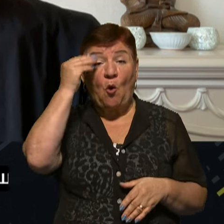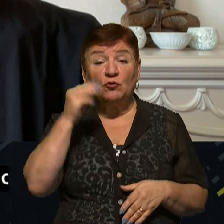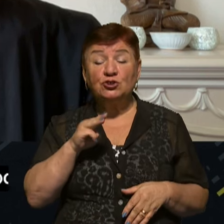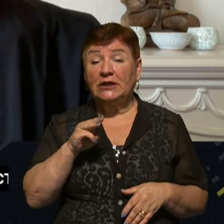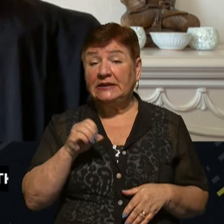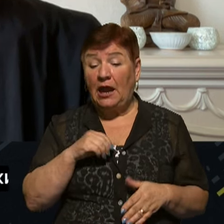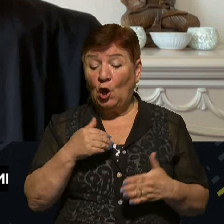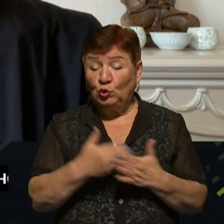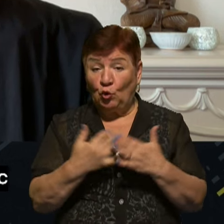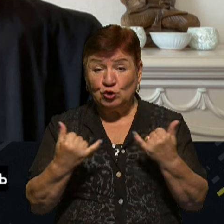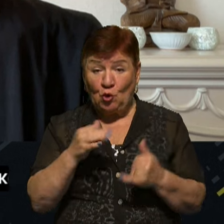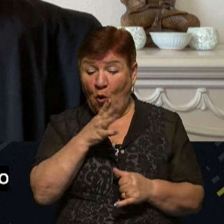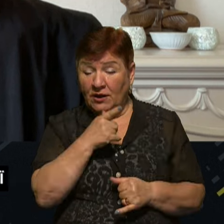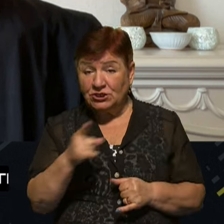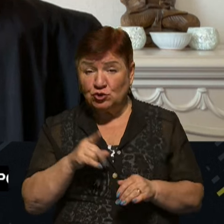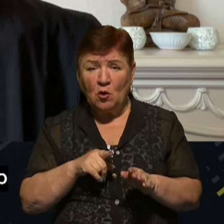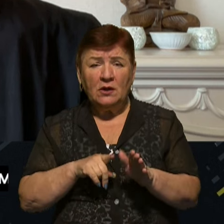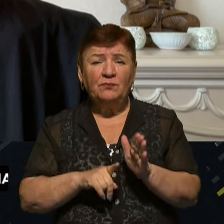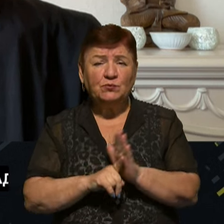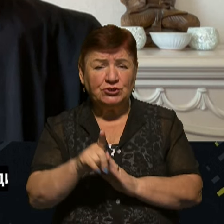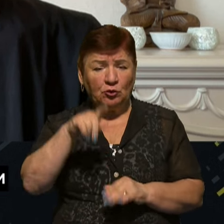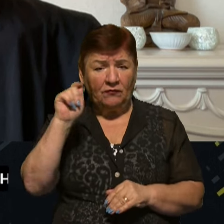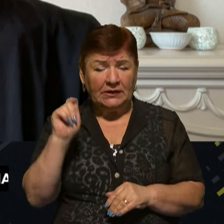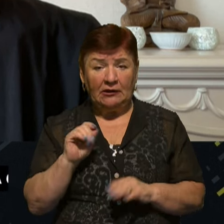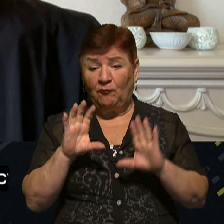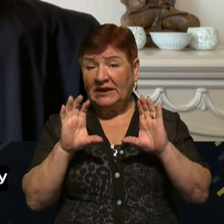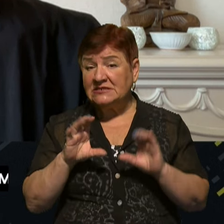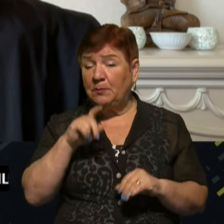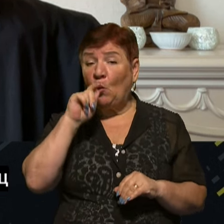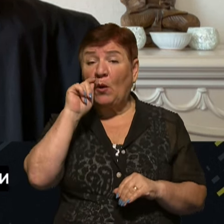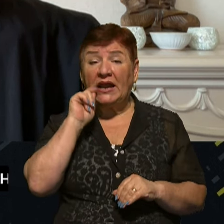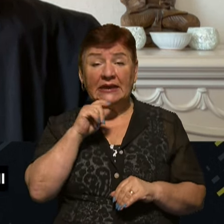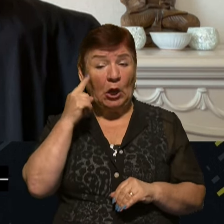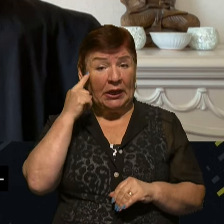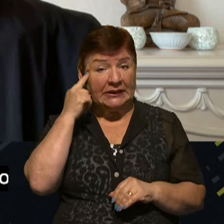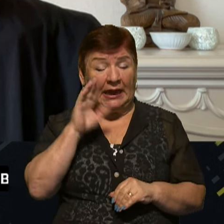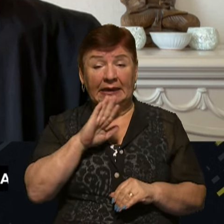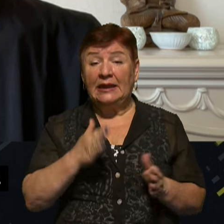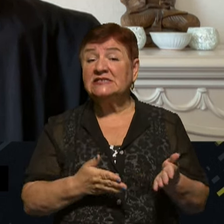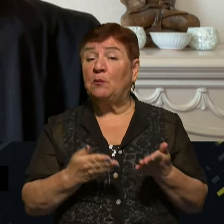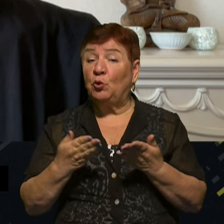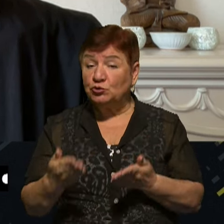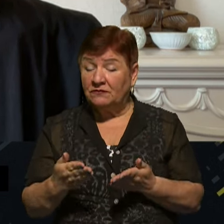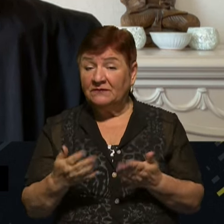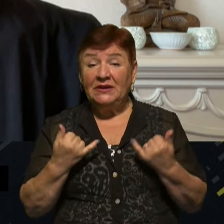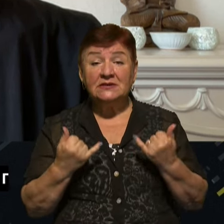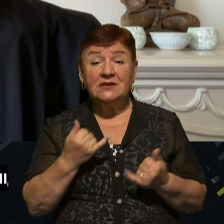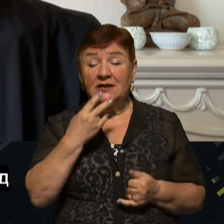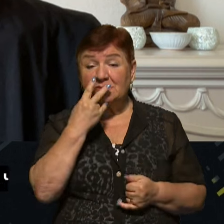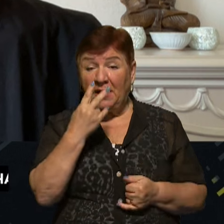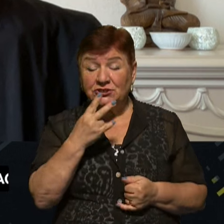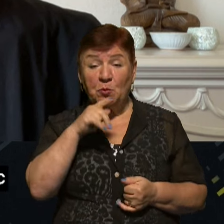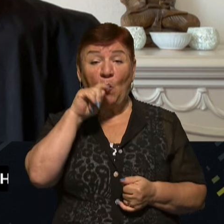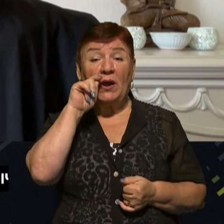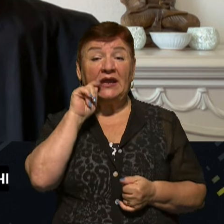до цього часу, спочатку повномасштабної війни, в принципі, Україну Китай не запрошував. Зараз бачимо і цей візит